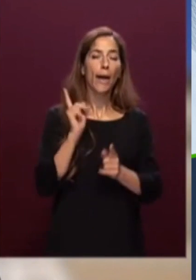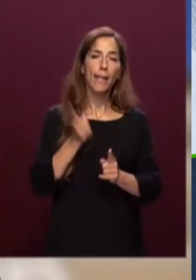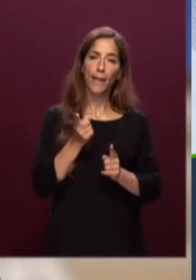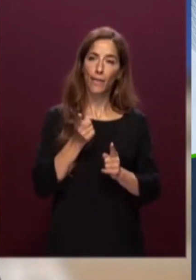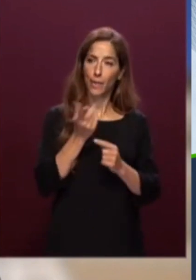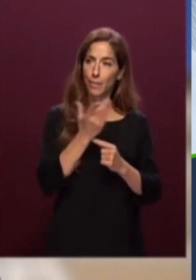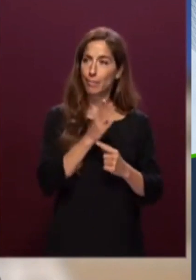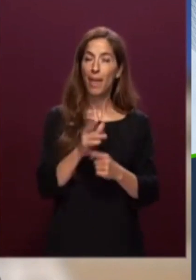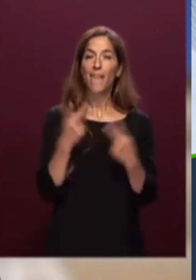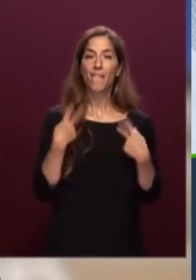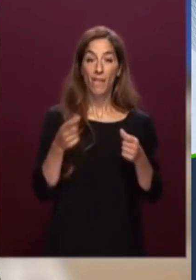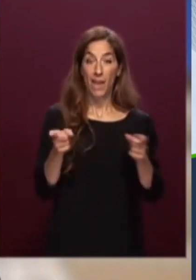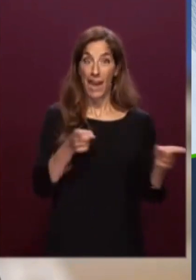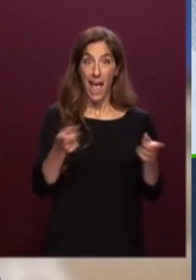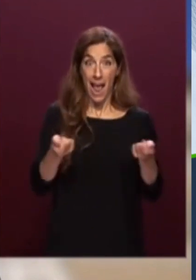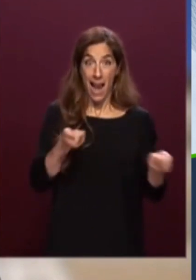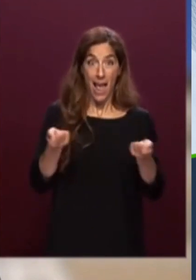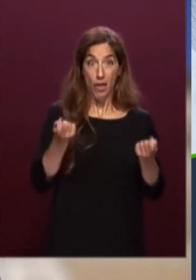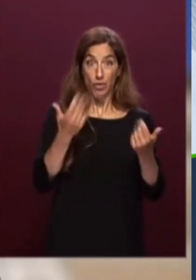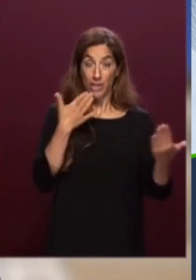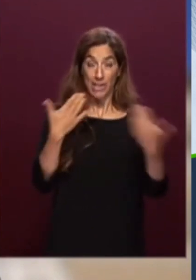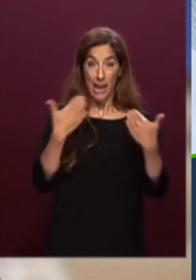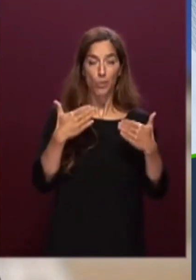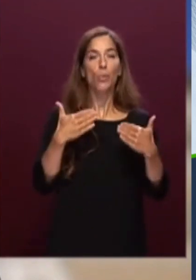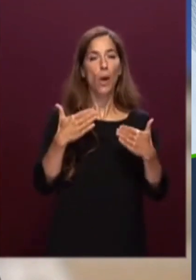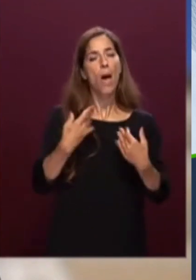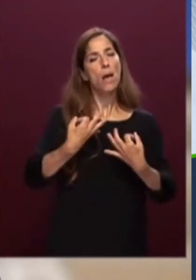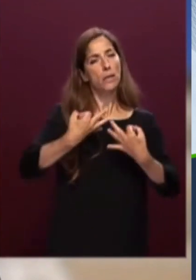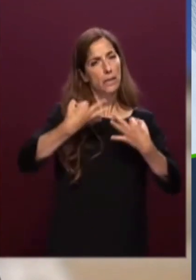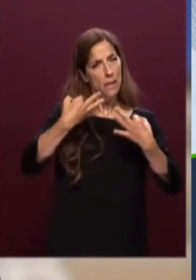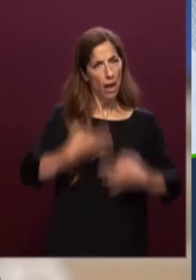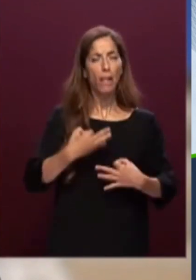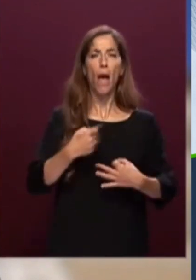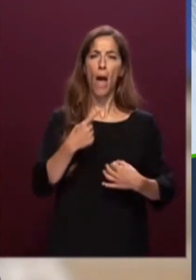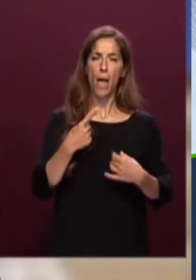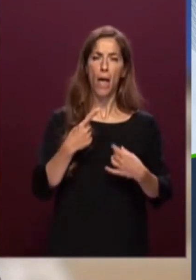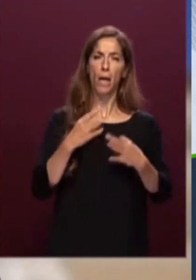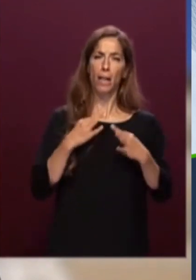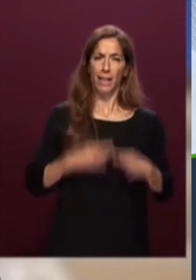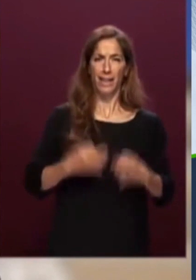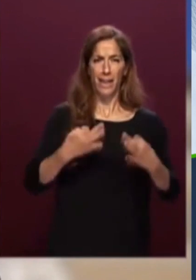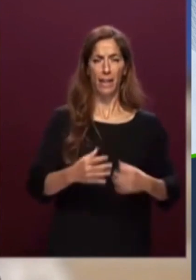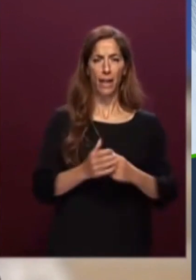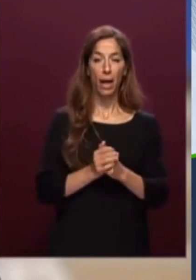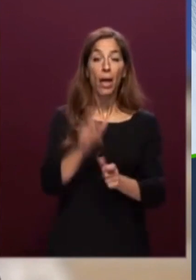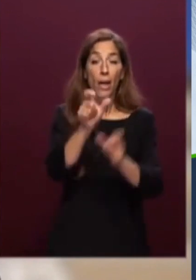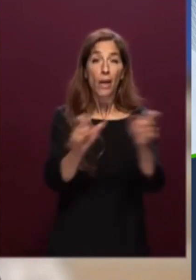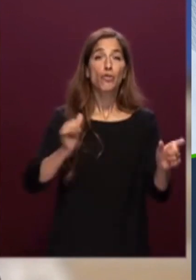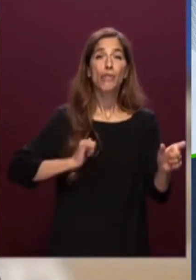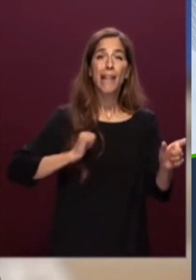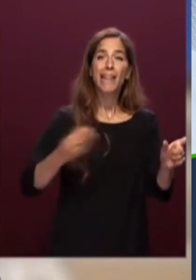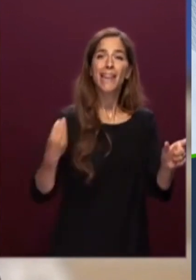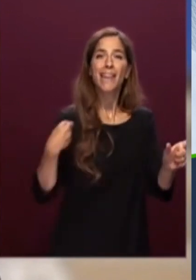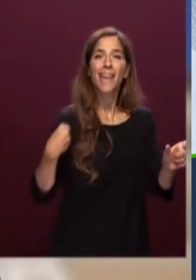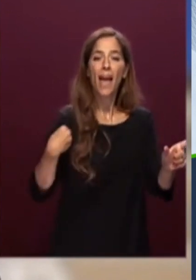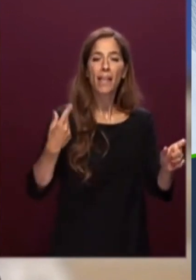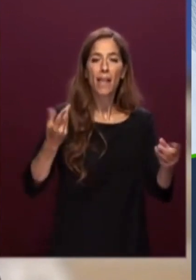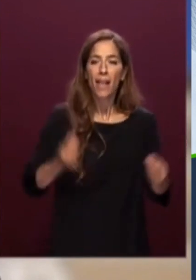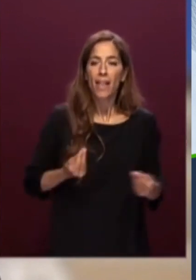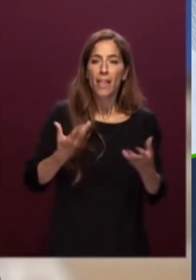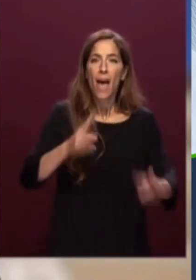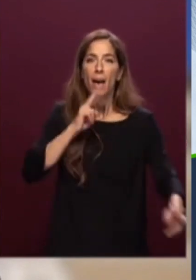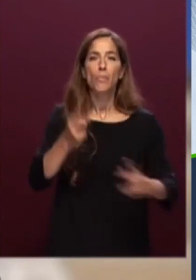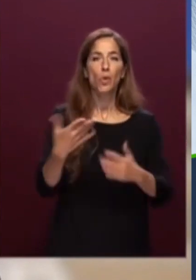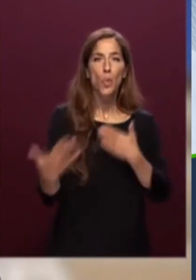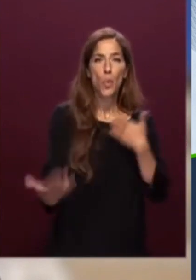richiede i cittadini ci chiedono risposte urgenti risposte a problemi impellenti primo fra